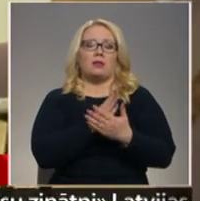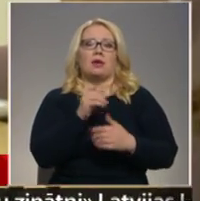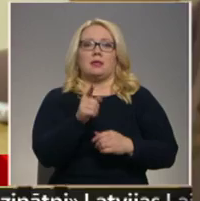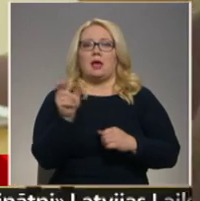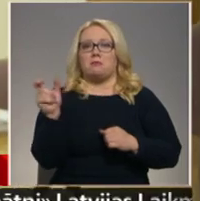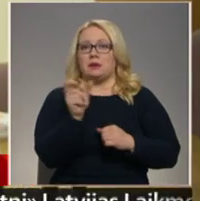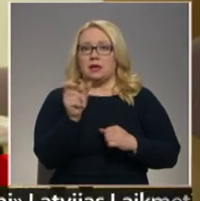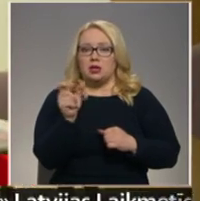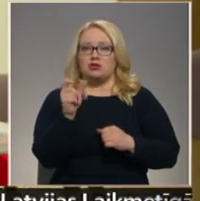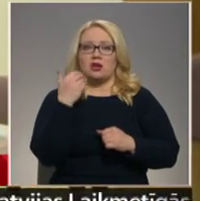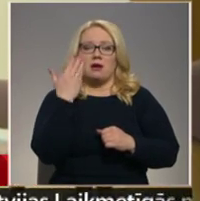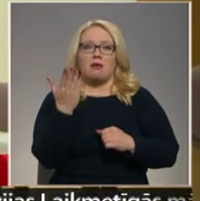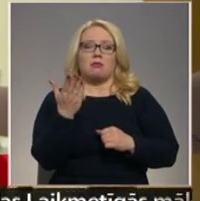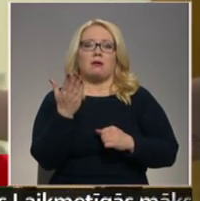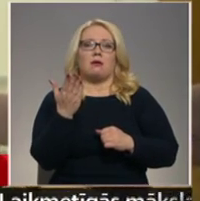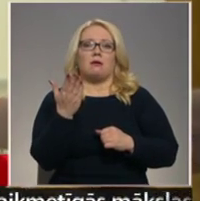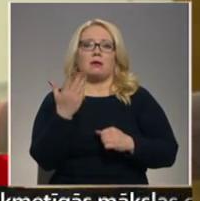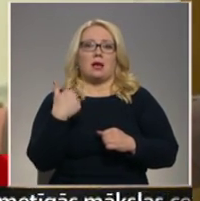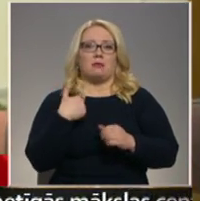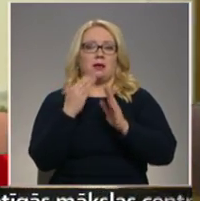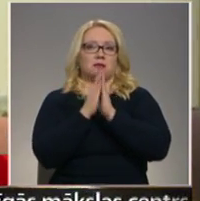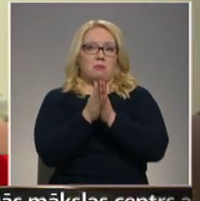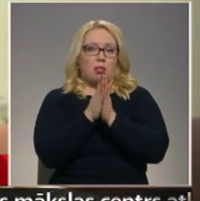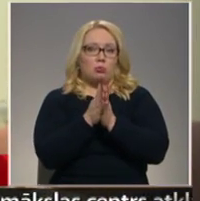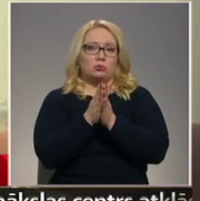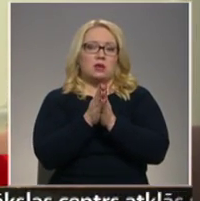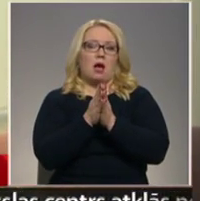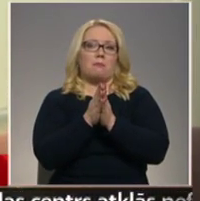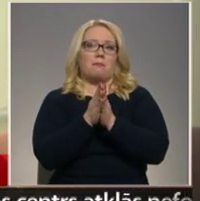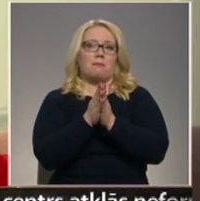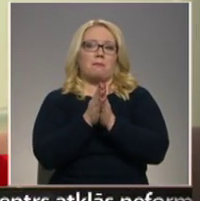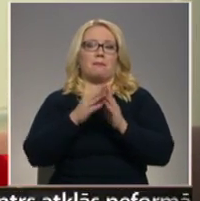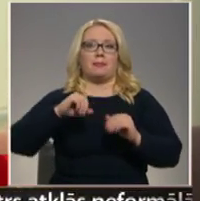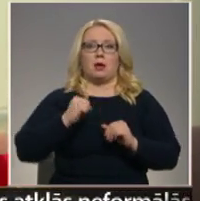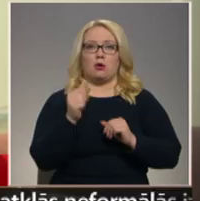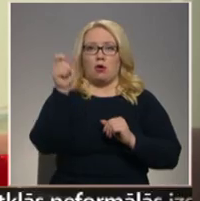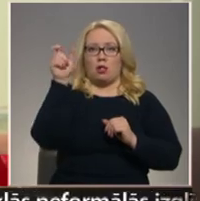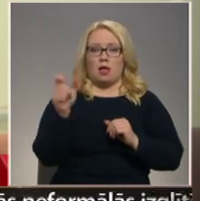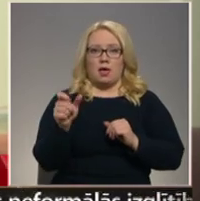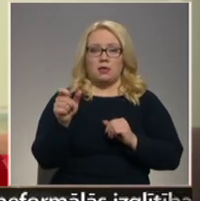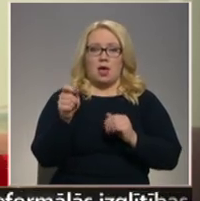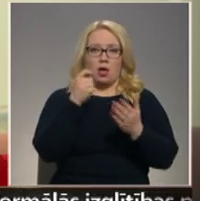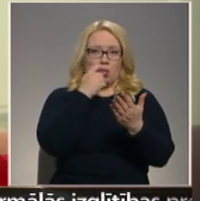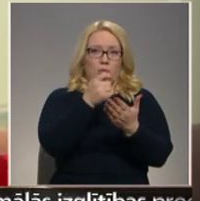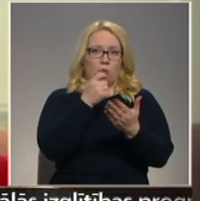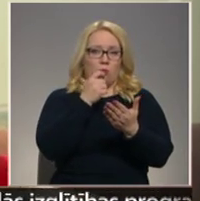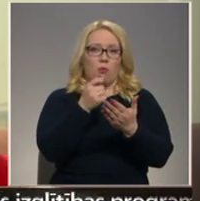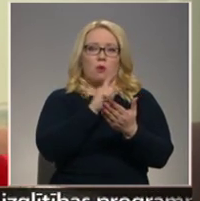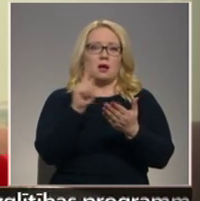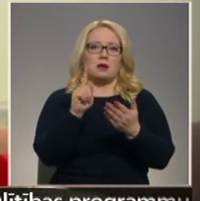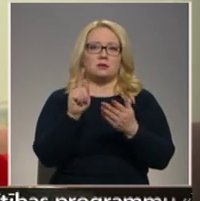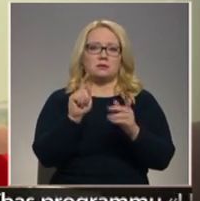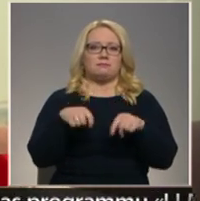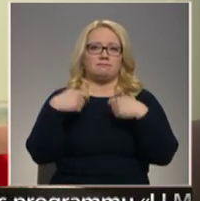brīži, kad mēs palūdzām kolēģēju lupu, kas ceļoja no rokas